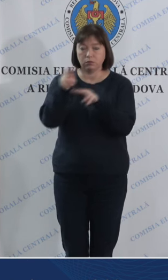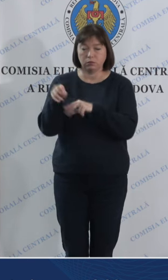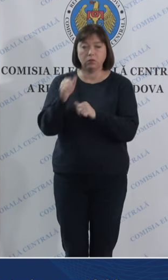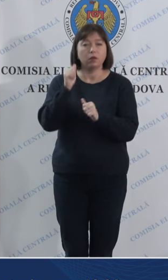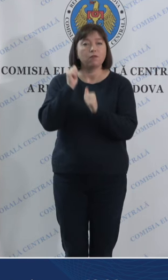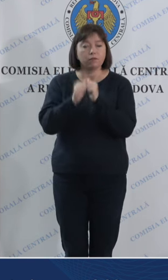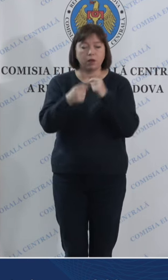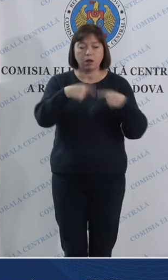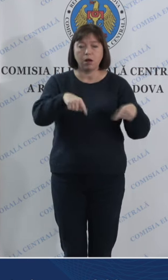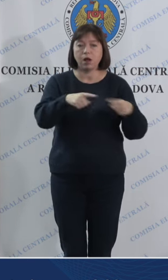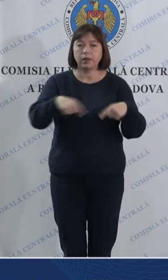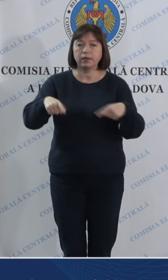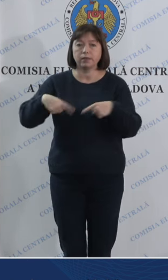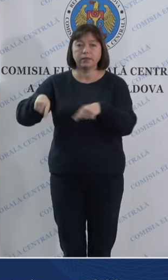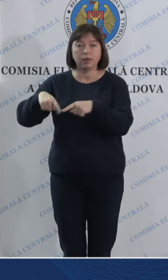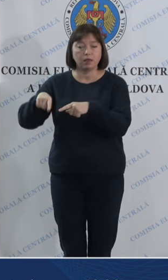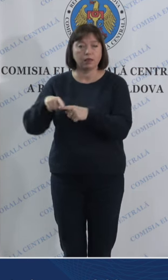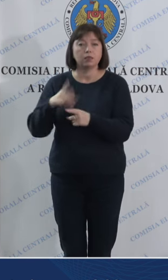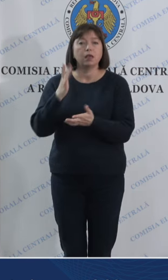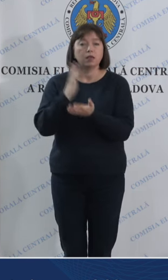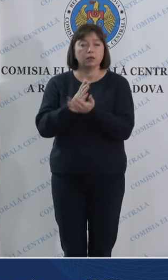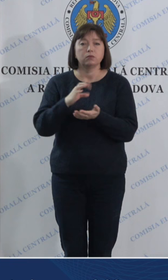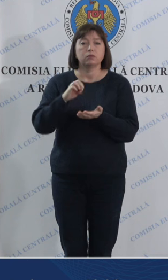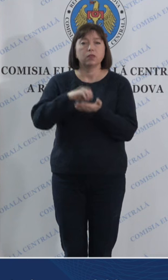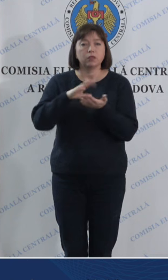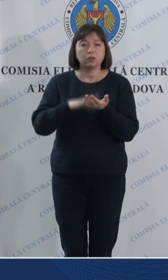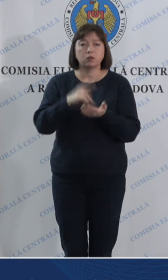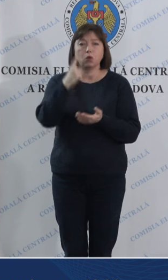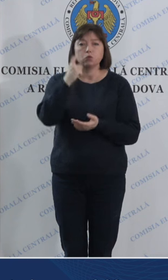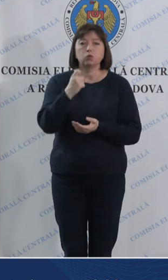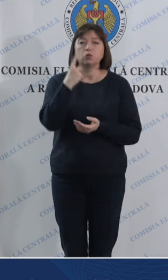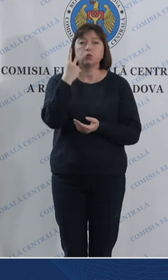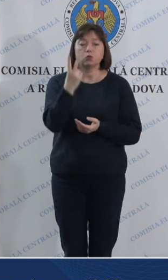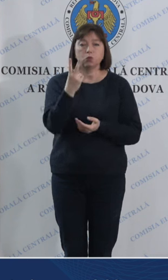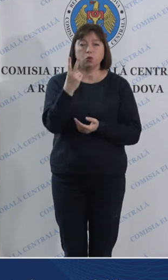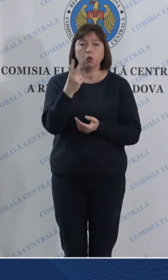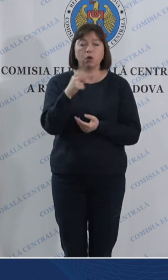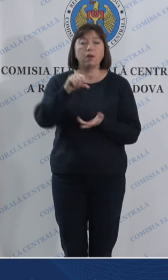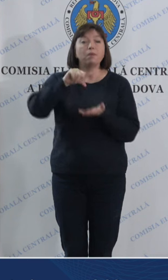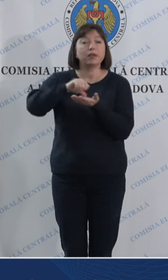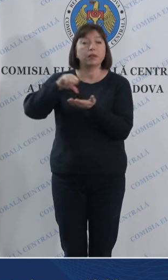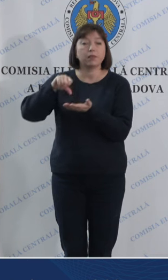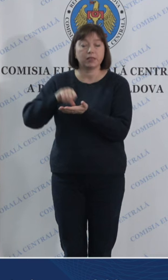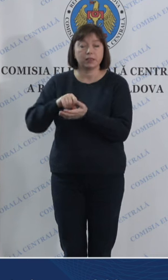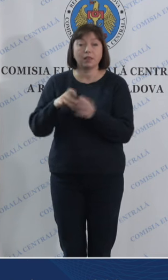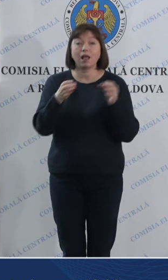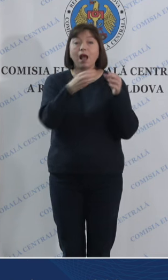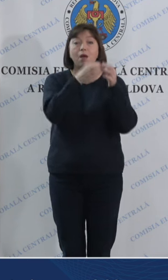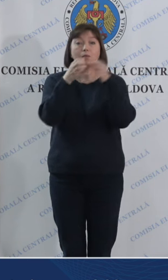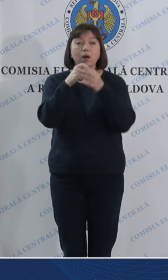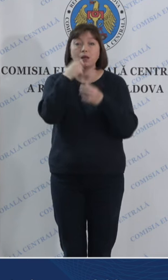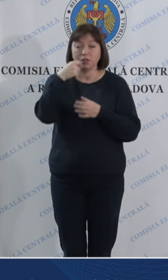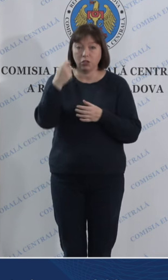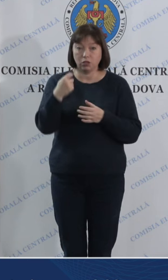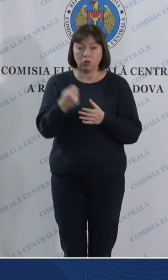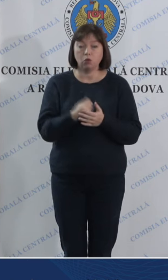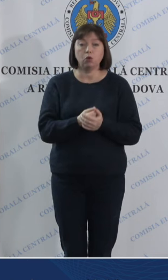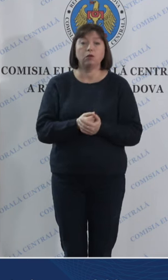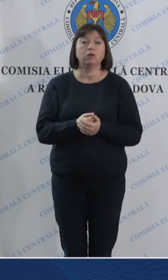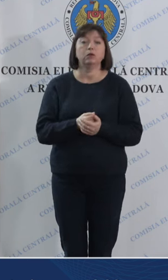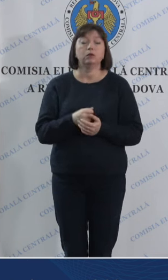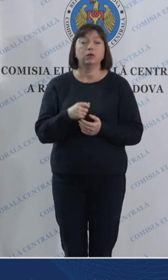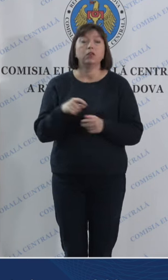fiecare secție având înregistrați 102 reprezentanți a partidelor politice